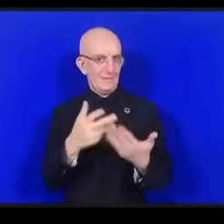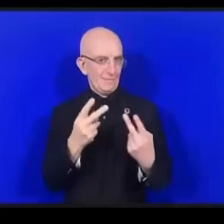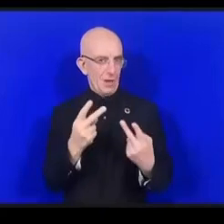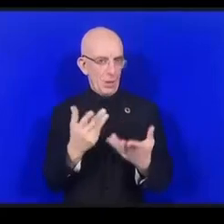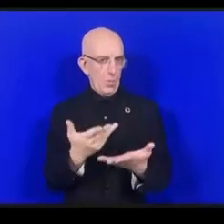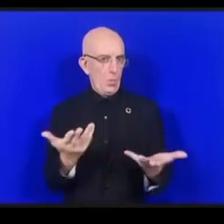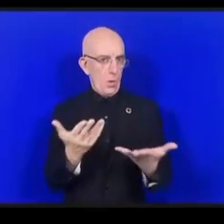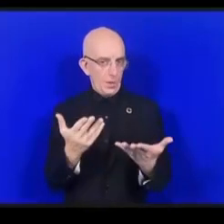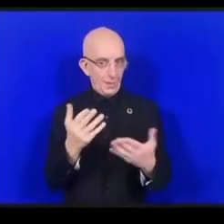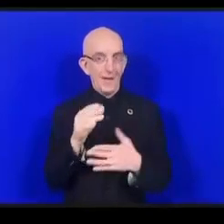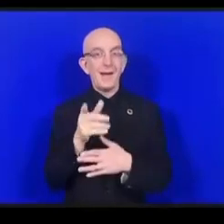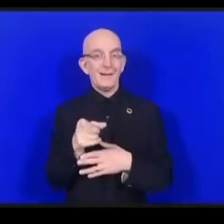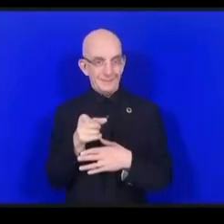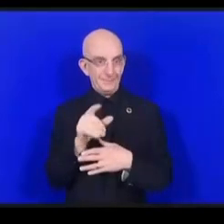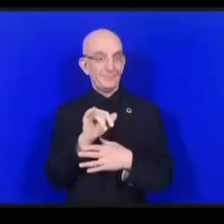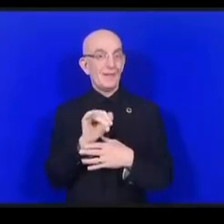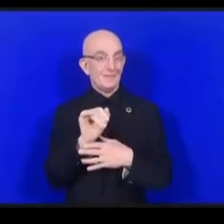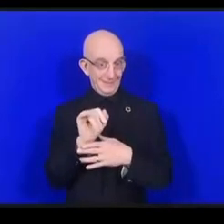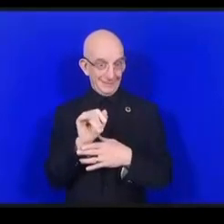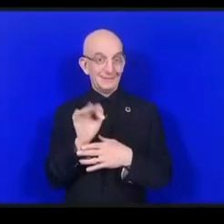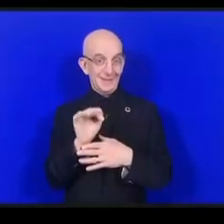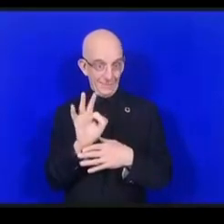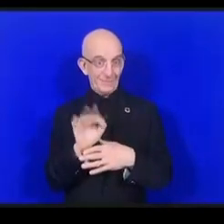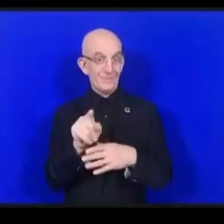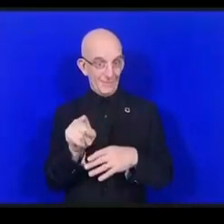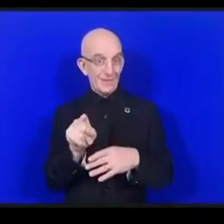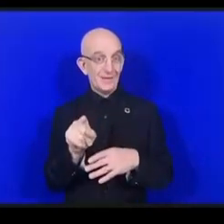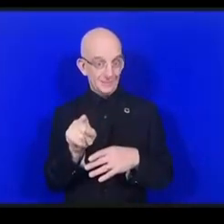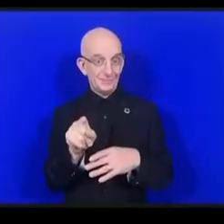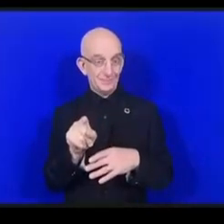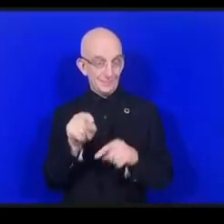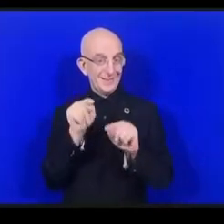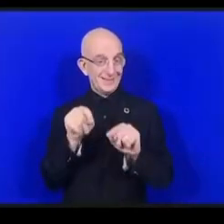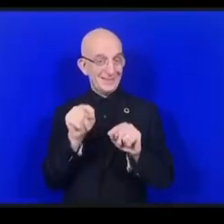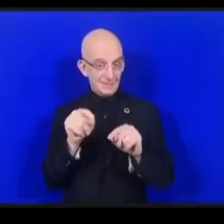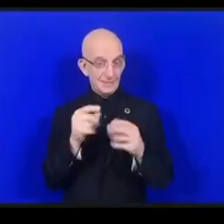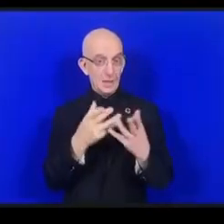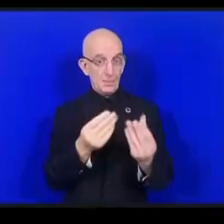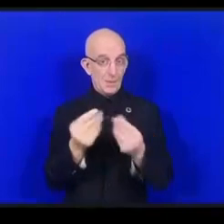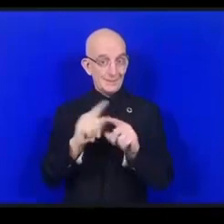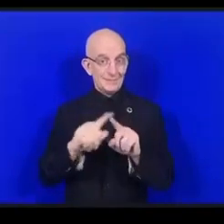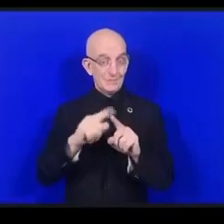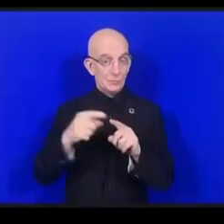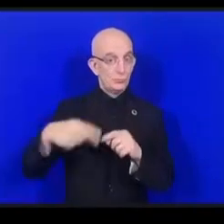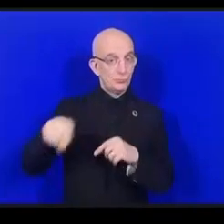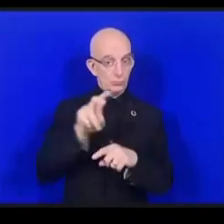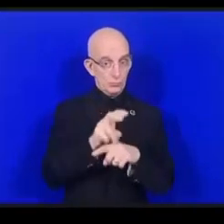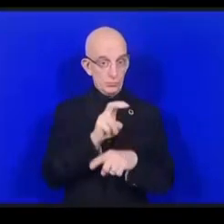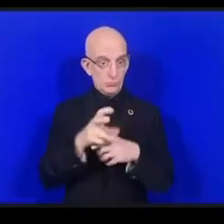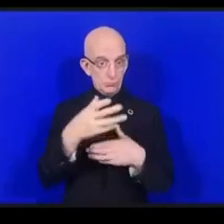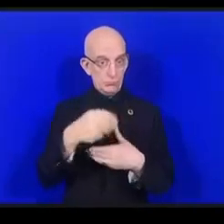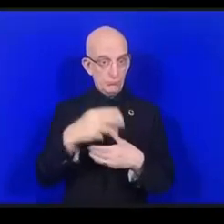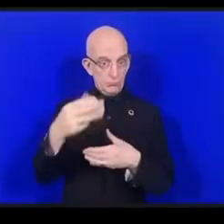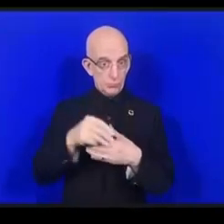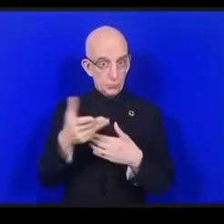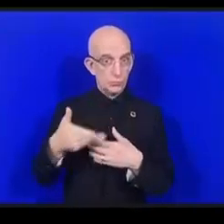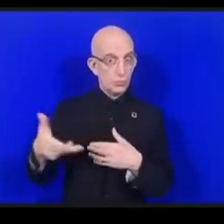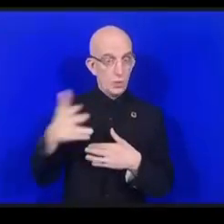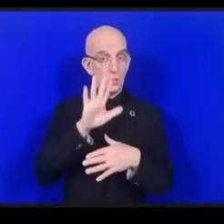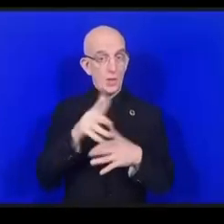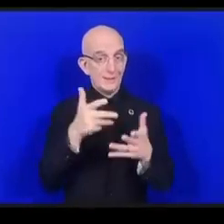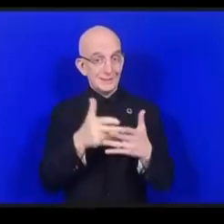جلسات الفريق الاستشار لأصحاب المصلحة المتحددين يجب لأخذ بعين